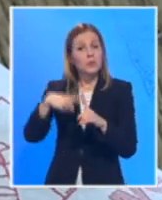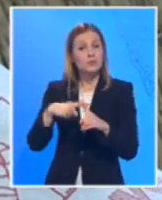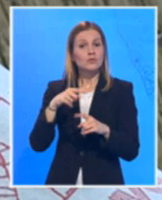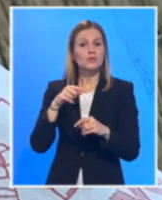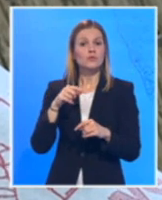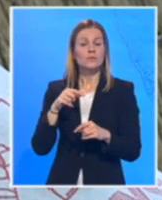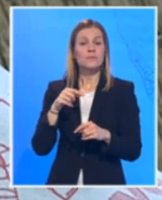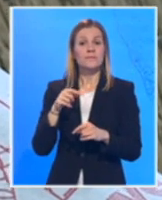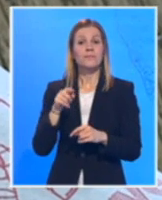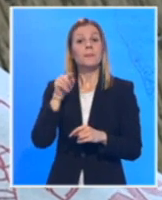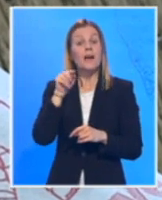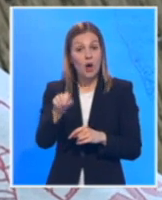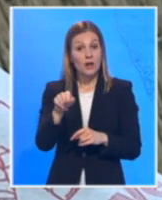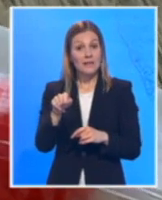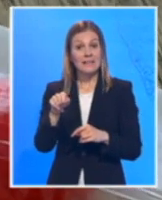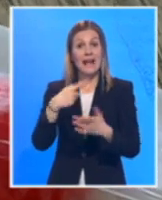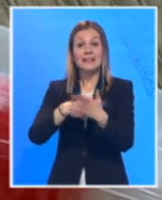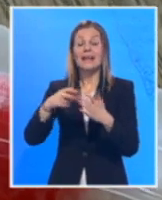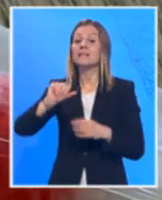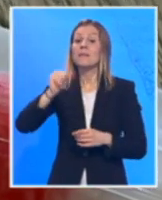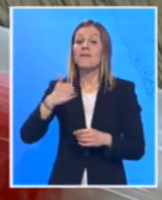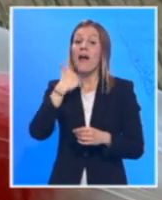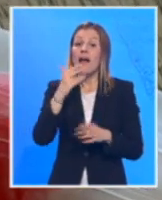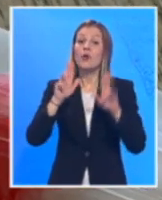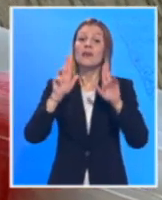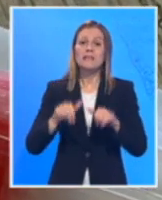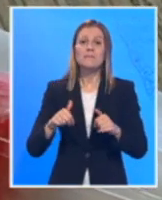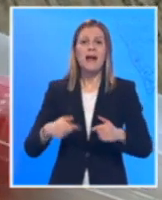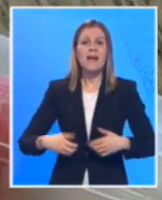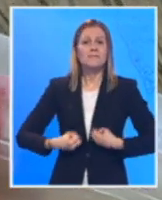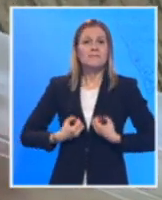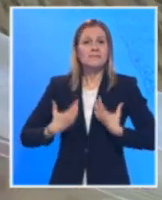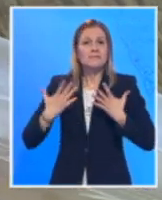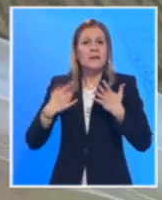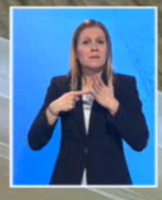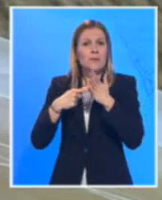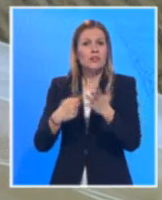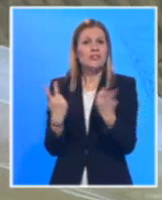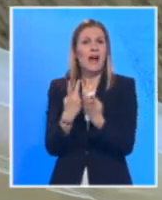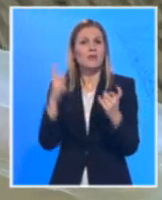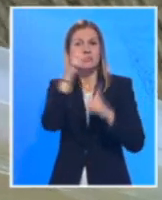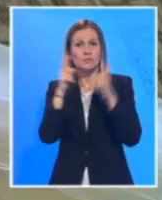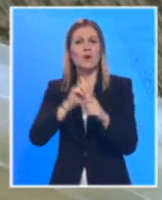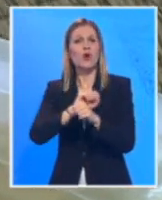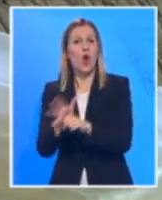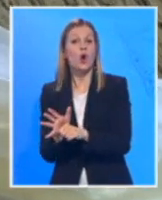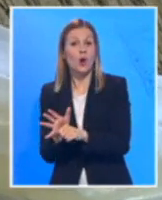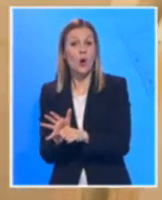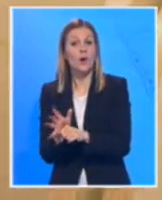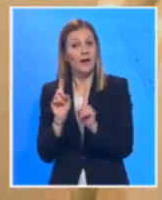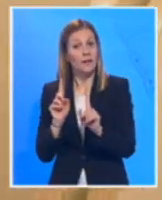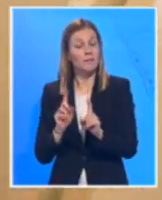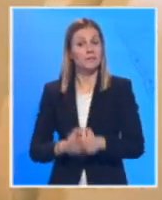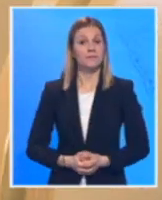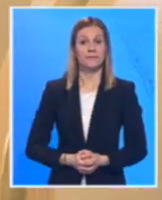testiran, ali i oni moraju da imaju simptome koji se uklapaju u kliničku sliku infekcije izvazanog koronavirusa.